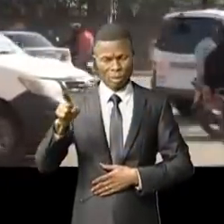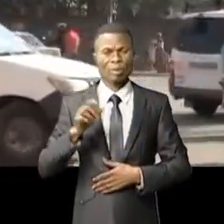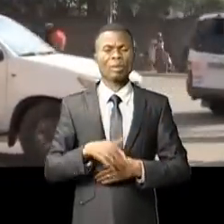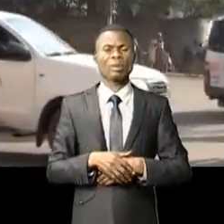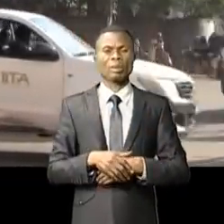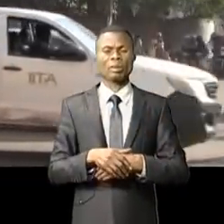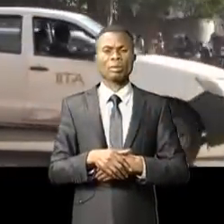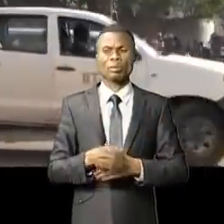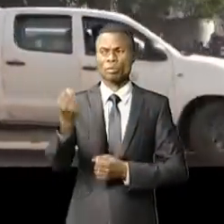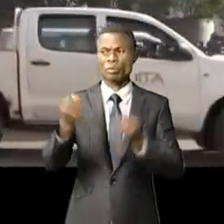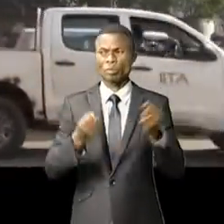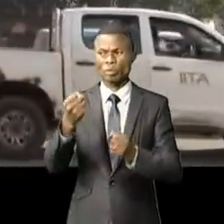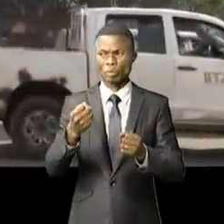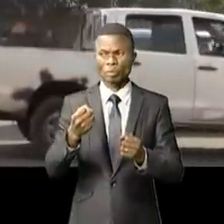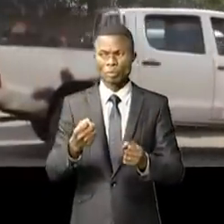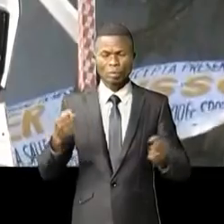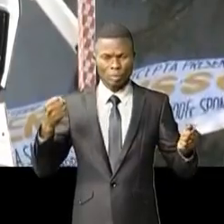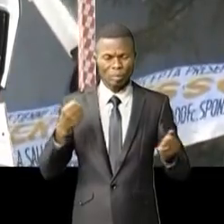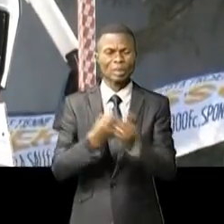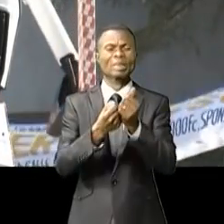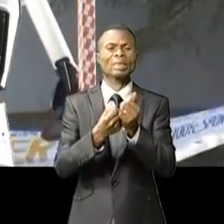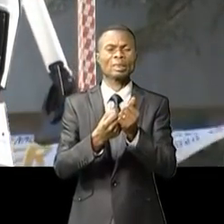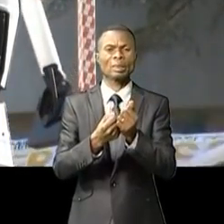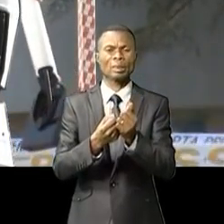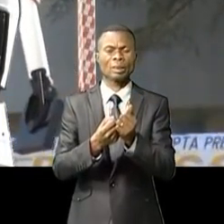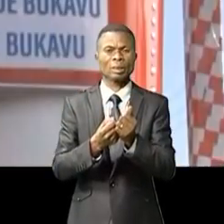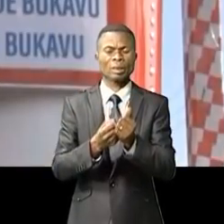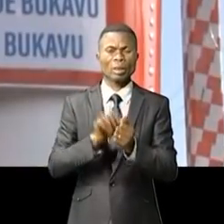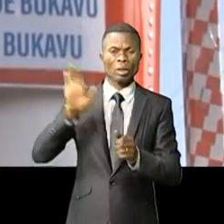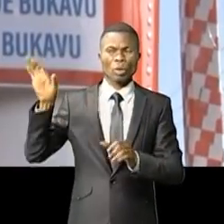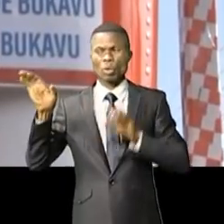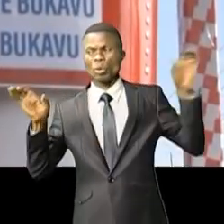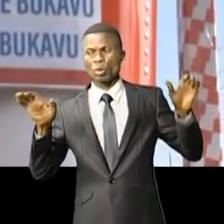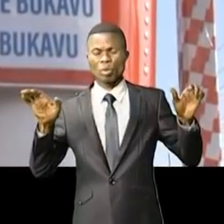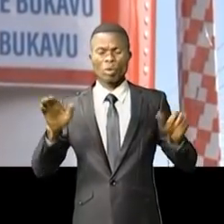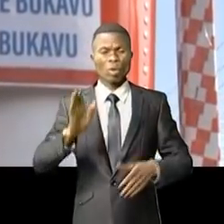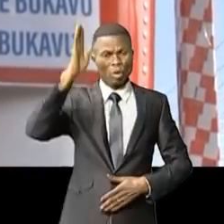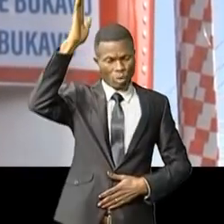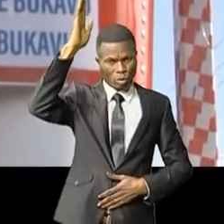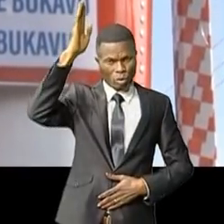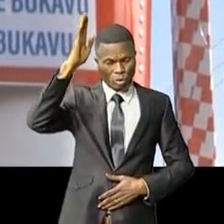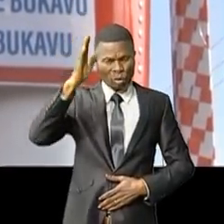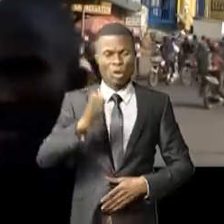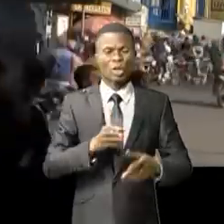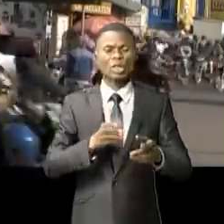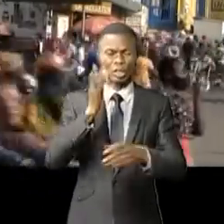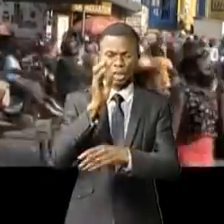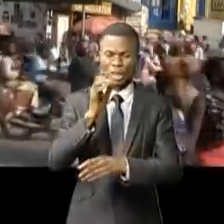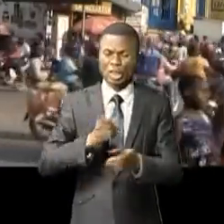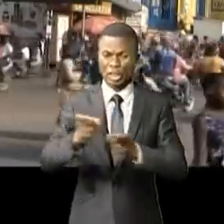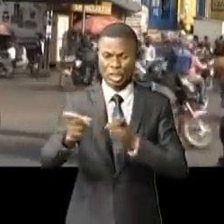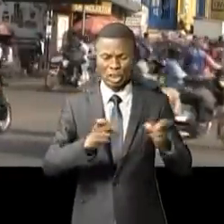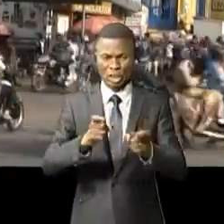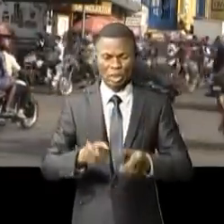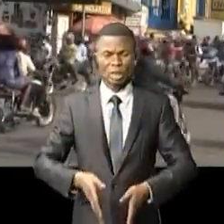Un véhicule assuré à la SONAS a percuté ses robots roulages d'utilité publique qui régulent la circulation à la place Feu Rouge